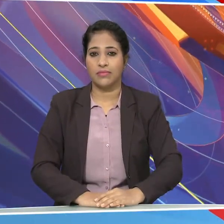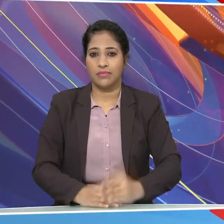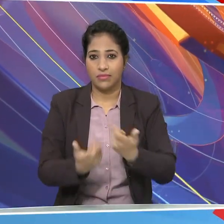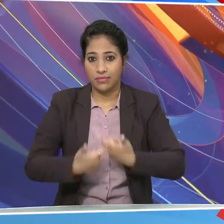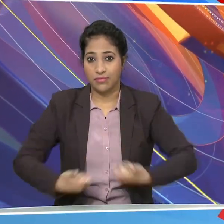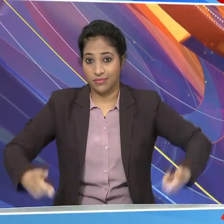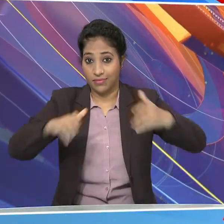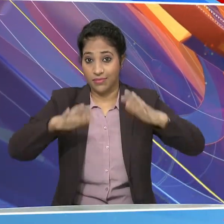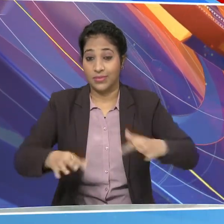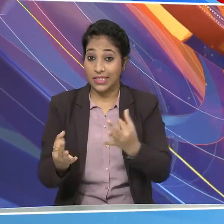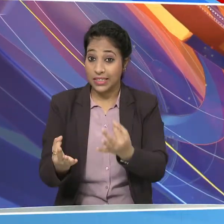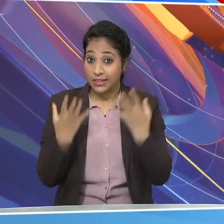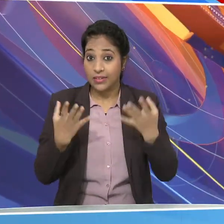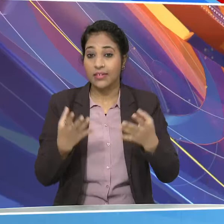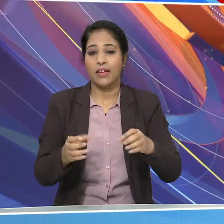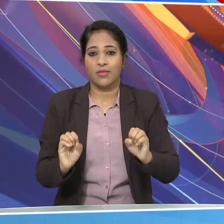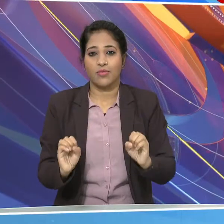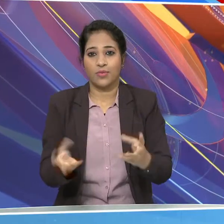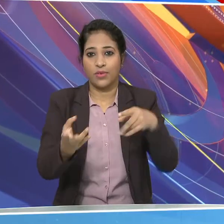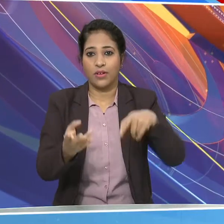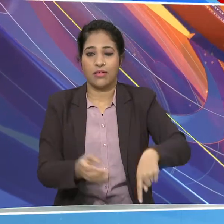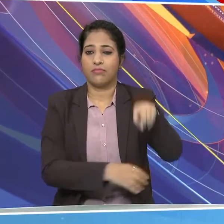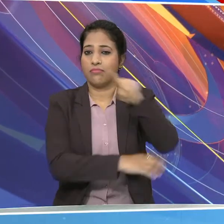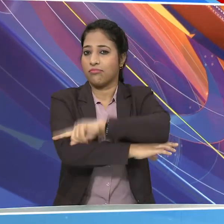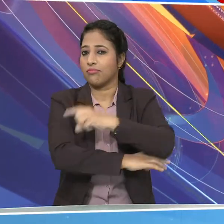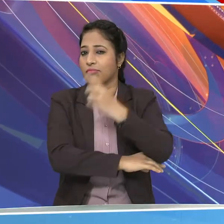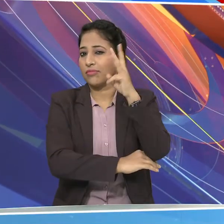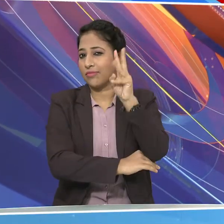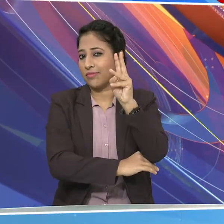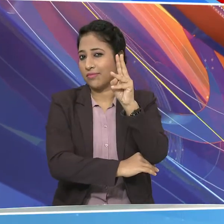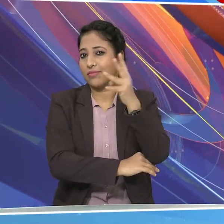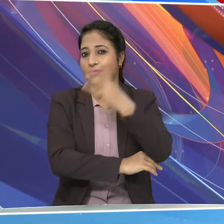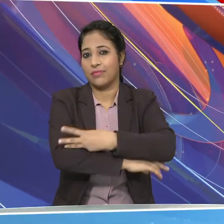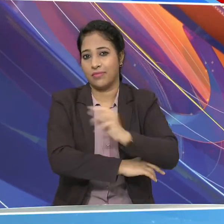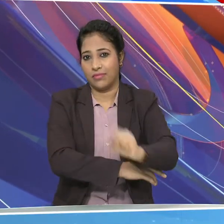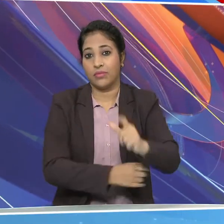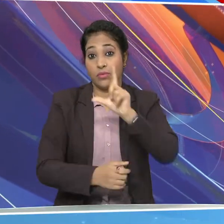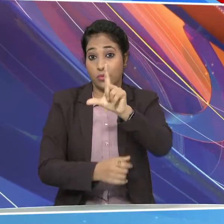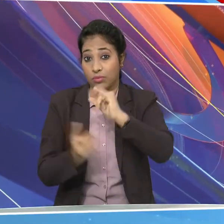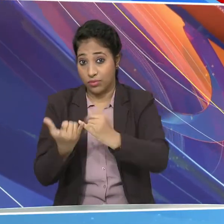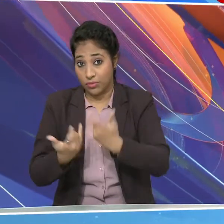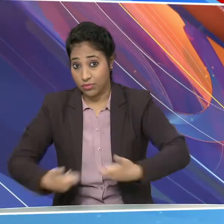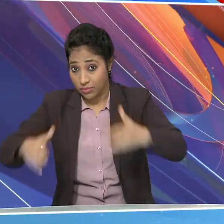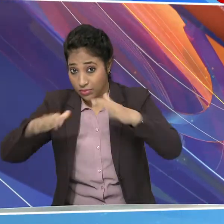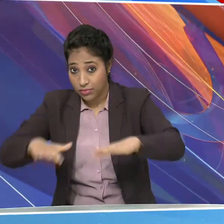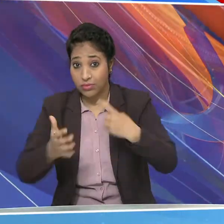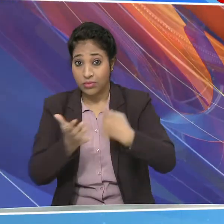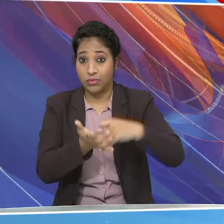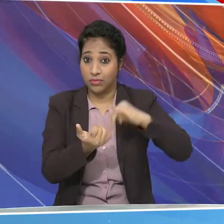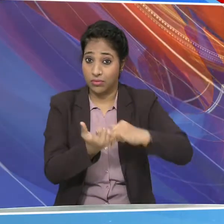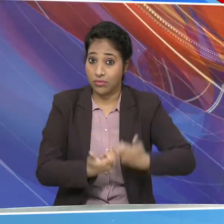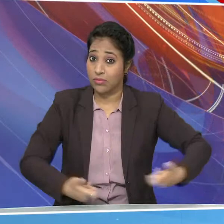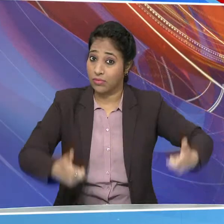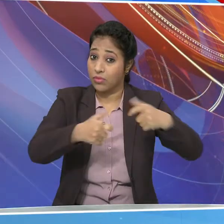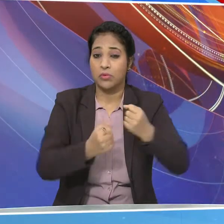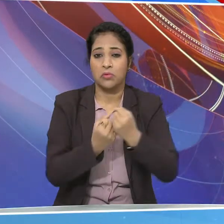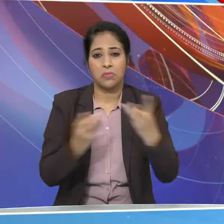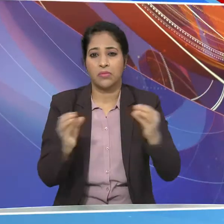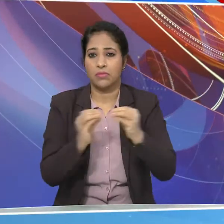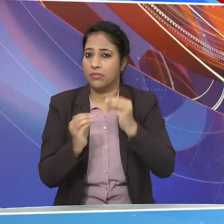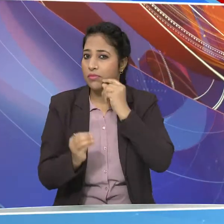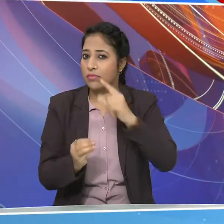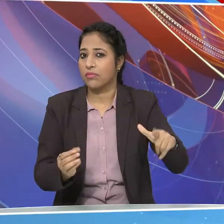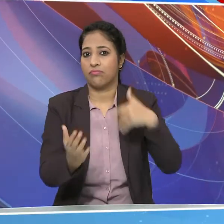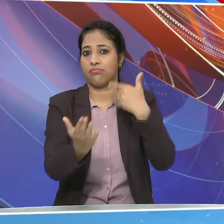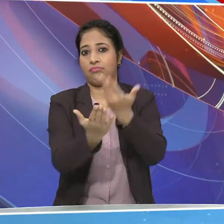संसत के विशेश सत्र का आज तीसरा दिन है आज लोकसभा और आजसभा में सरकार कई विधेक सदन के पटल पर रखेगी